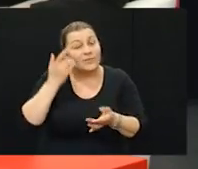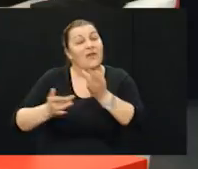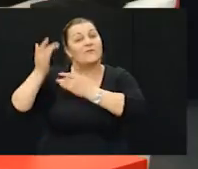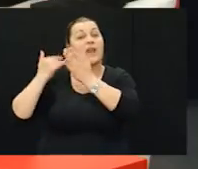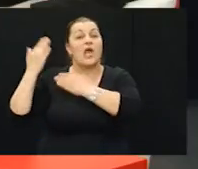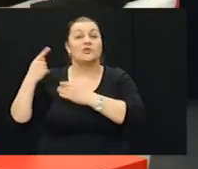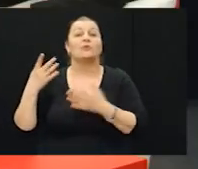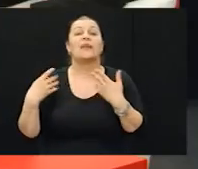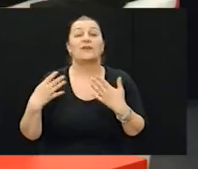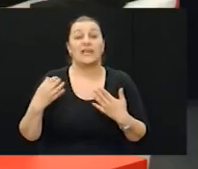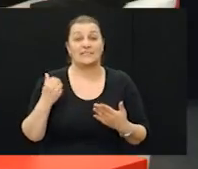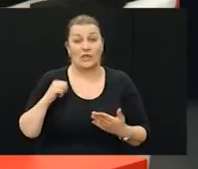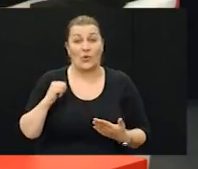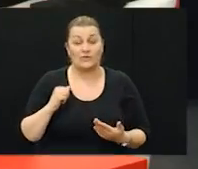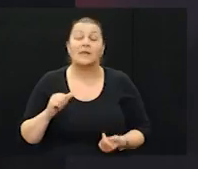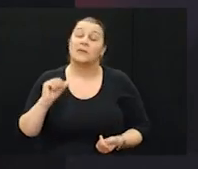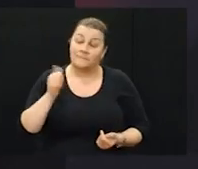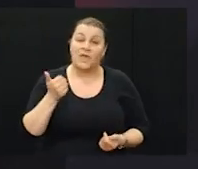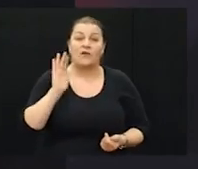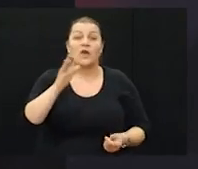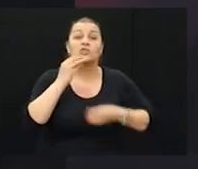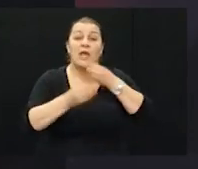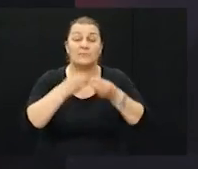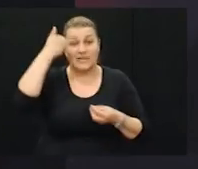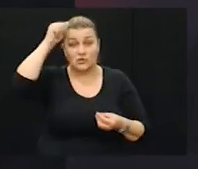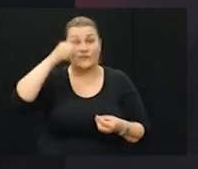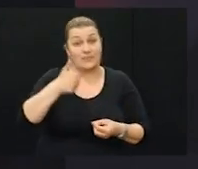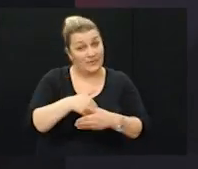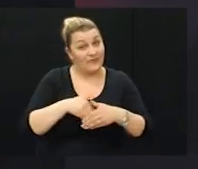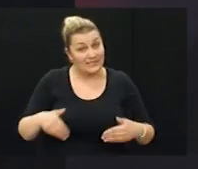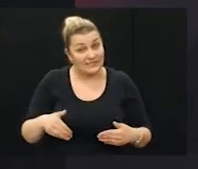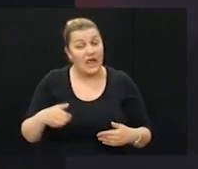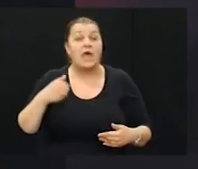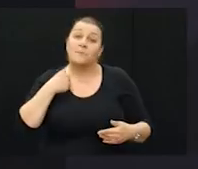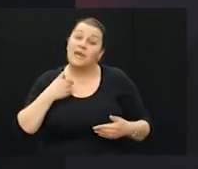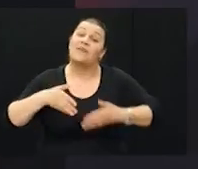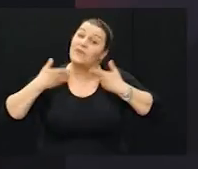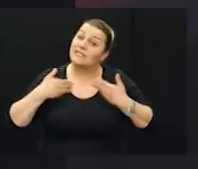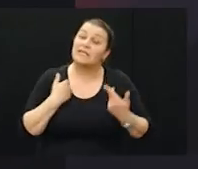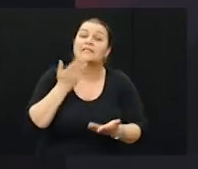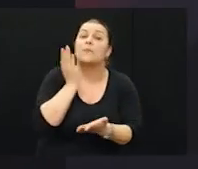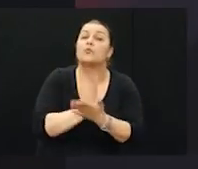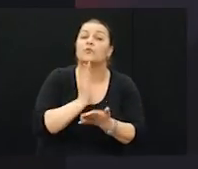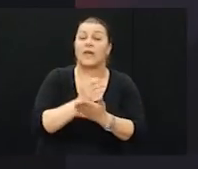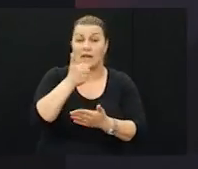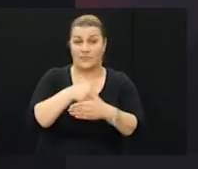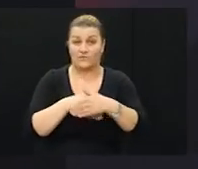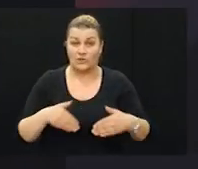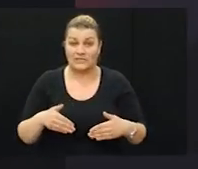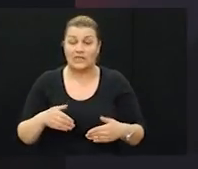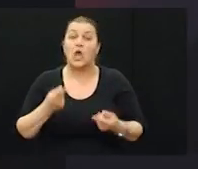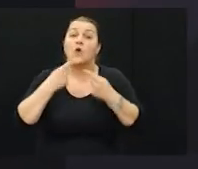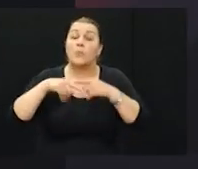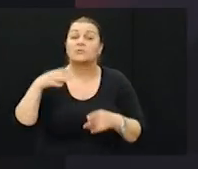te dane 90. Vaša emisija zove se Prva crta i mene veseli da sam uvijek na Prvoj crti i poseban pozdrav